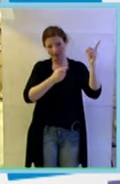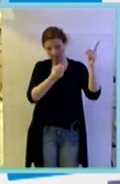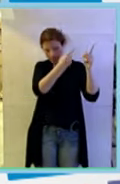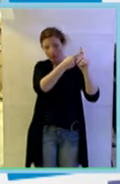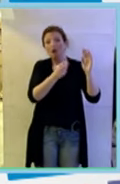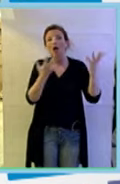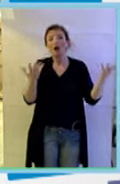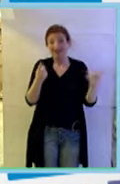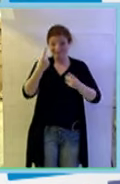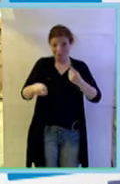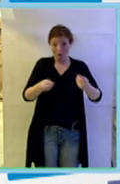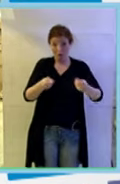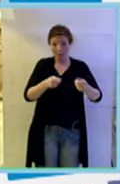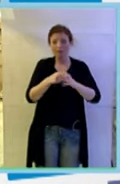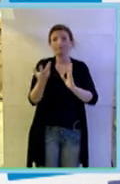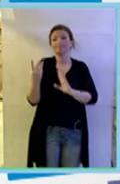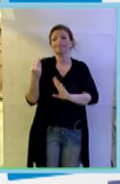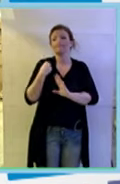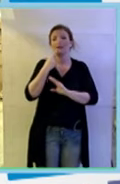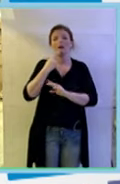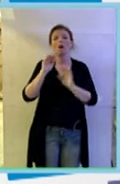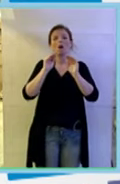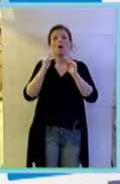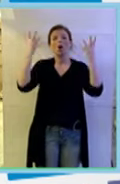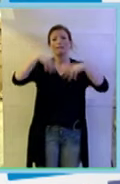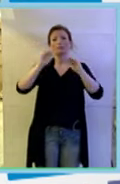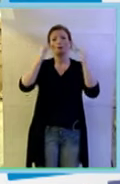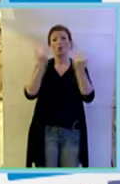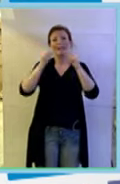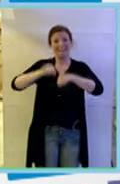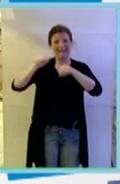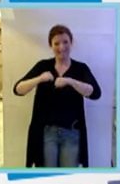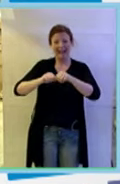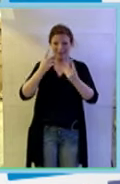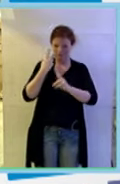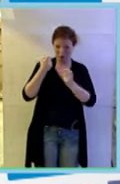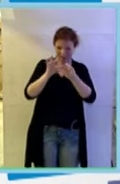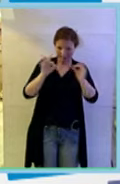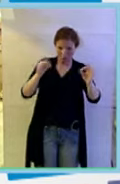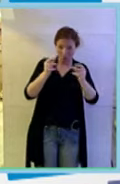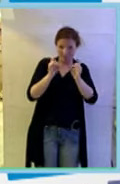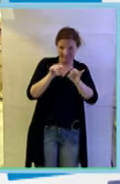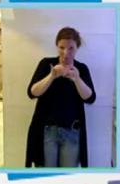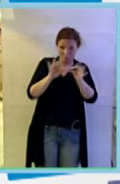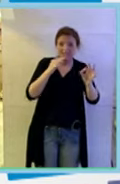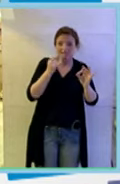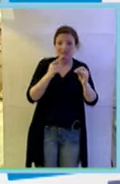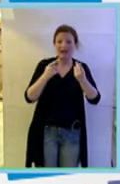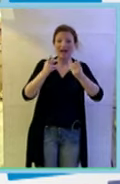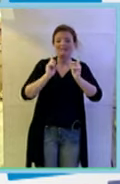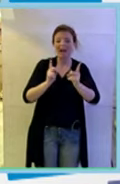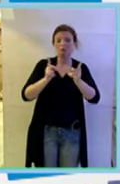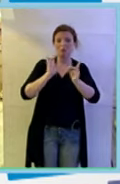mi fu chiesto dall'OMS di depositare questa sequenza, quindi l'impronta digitale di questo virus